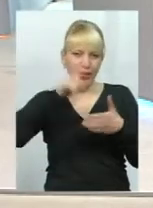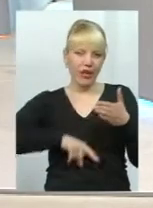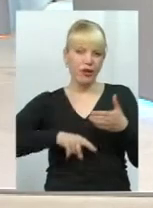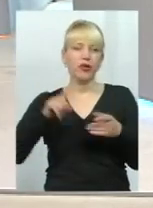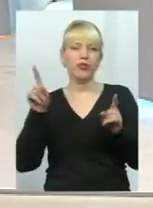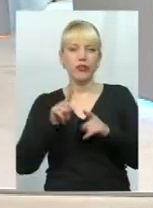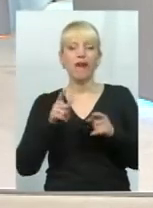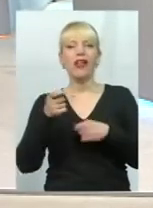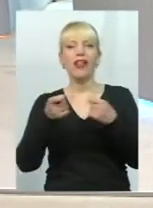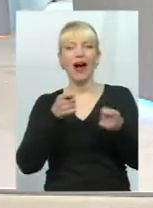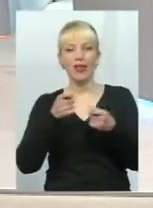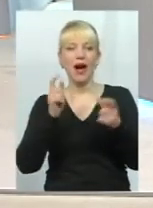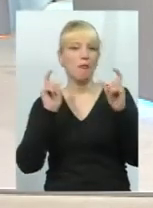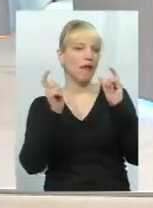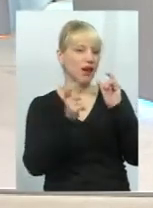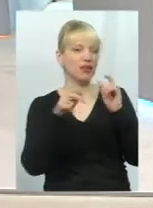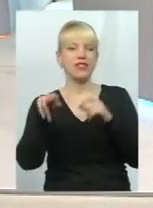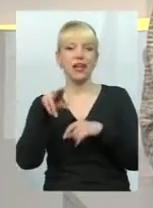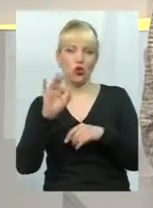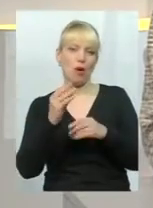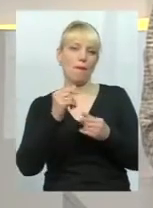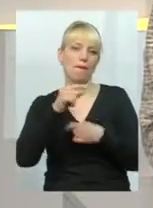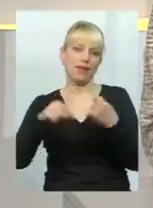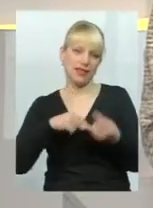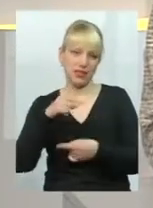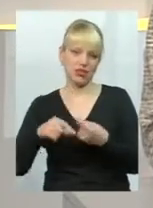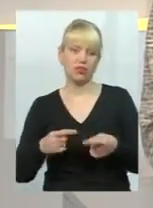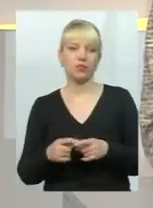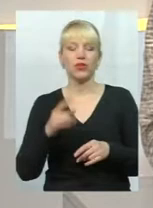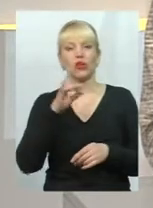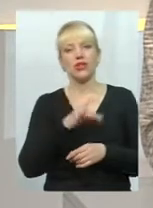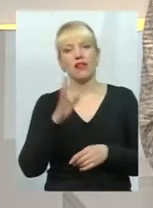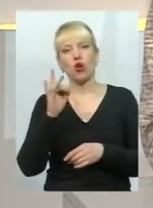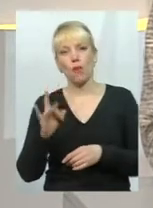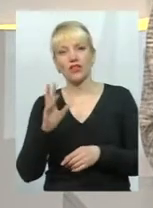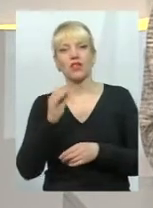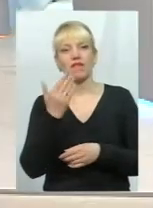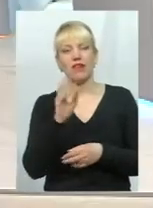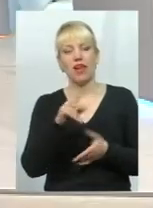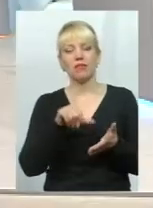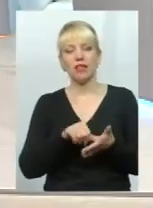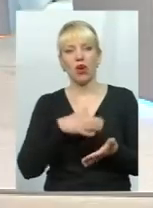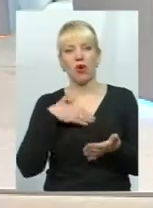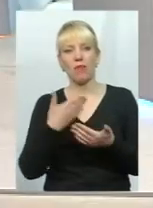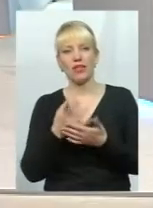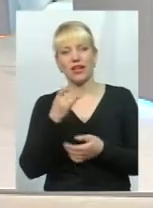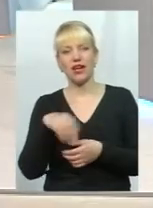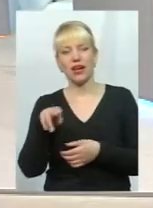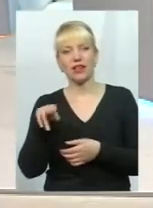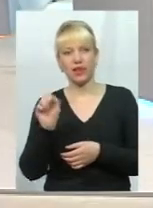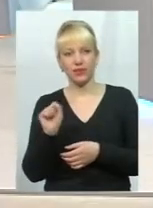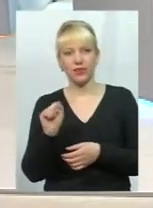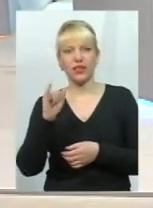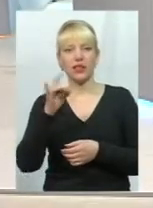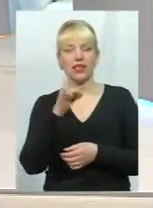все-таки влада повернеться до бізнесу. Ростислав Романович, Ви як представник громадської ради і